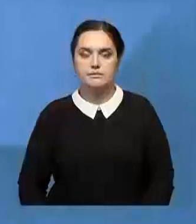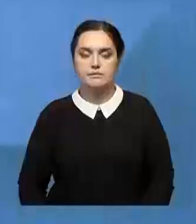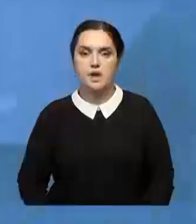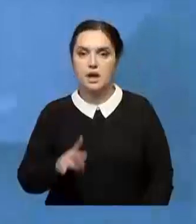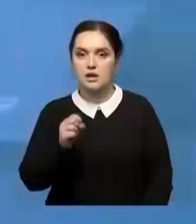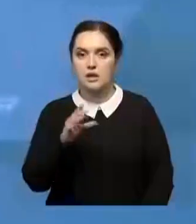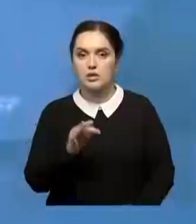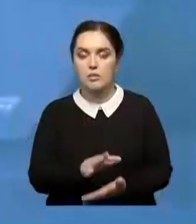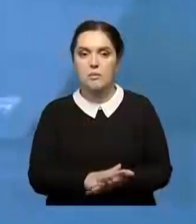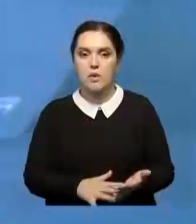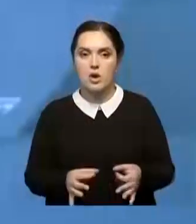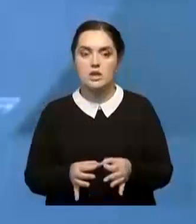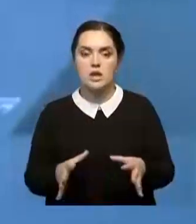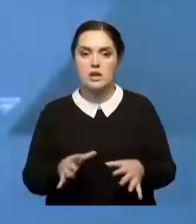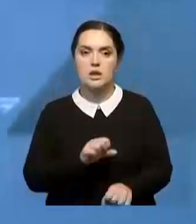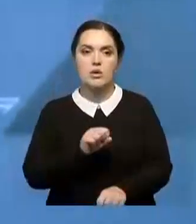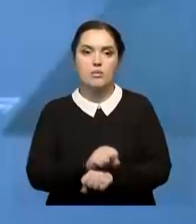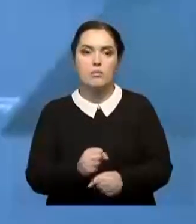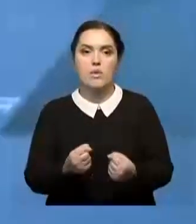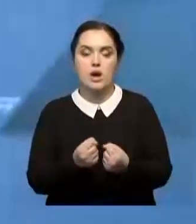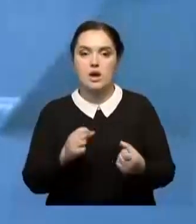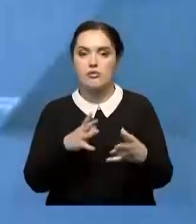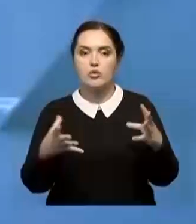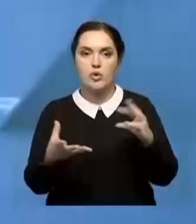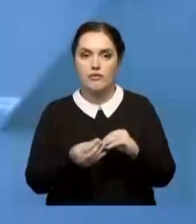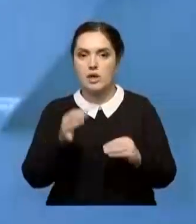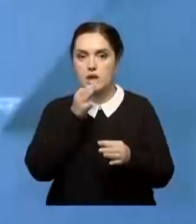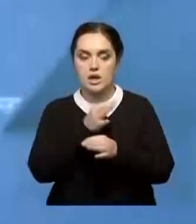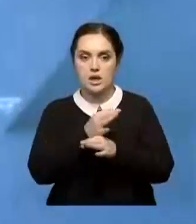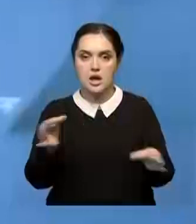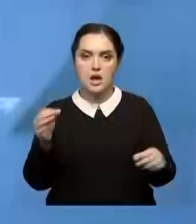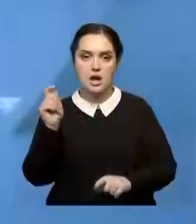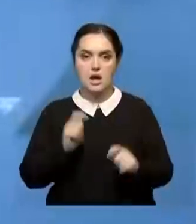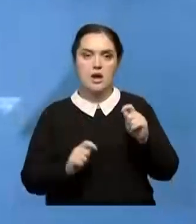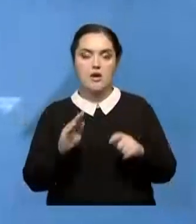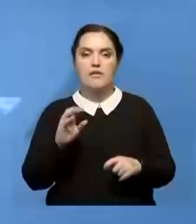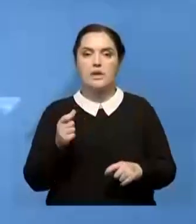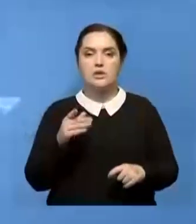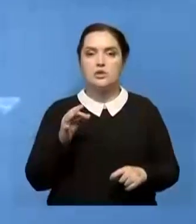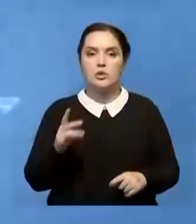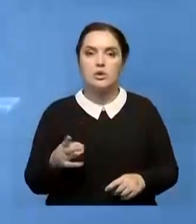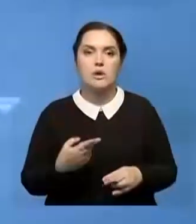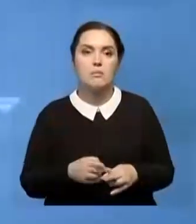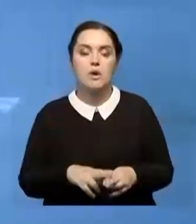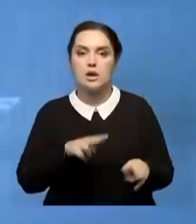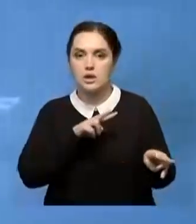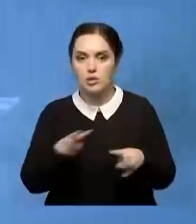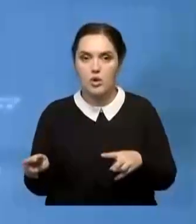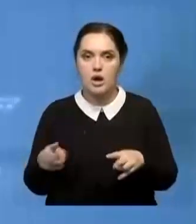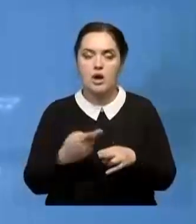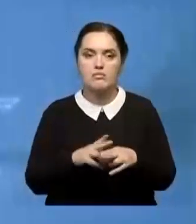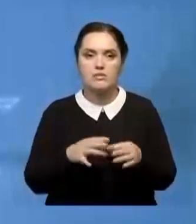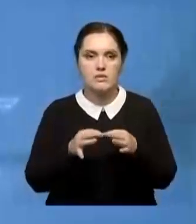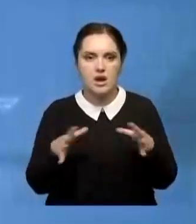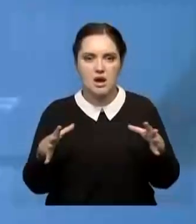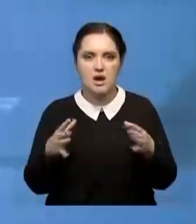НАТО продолжит политику ядерного сдерживания. Об этом сообщается в итоговой декларации саммит Альянса в Вашингтоне. Прежде всего, это означает контроль